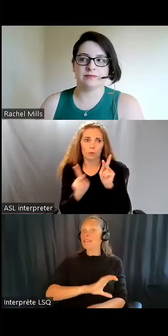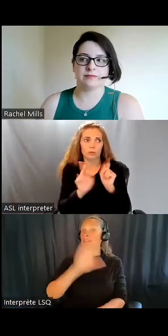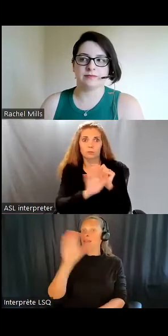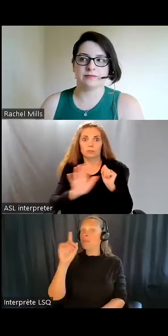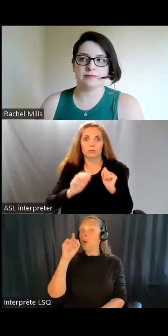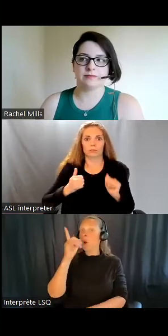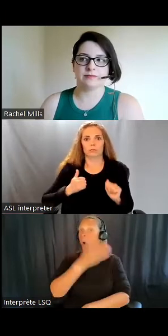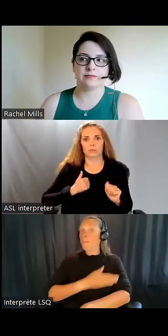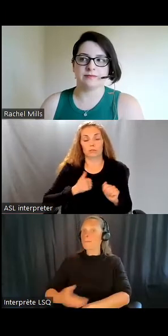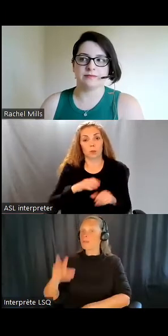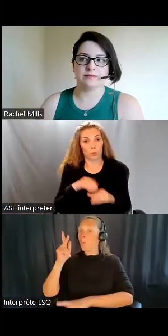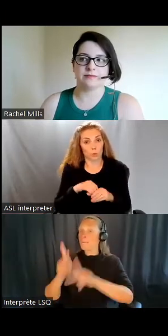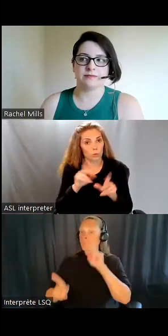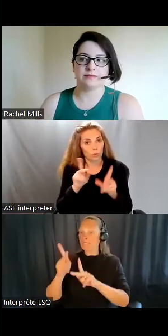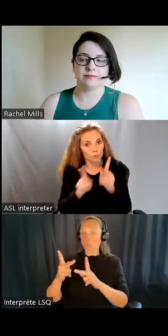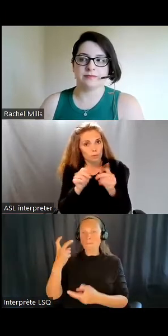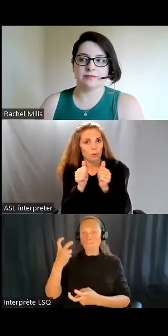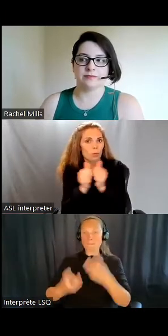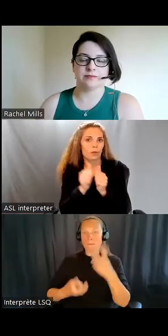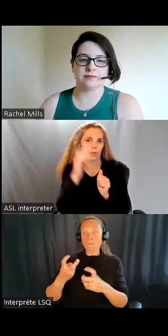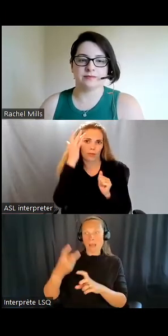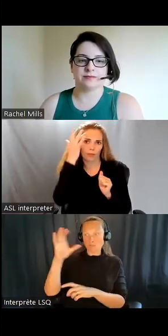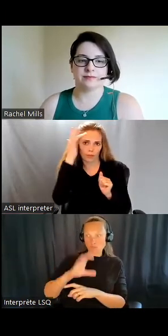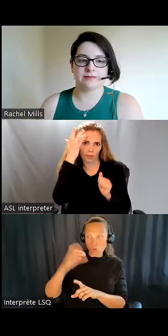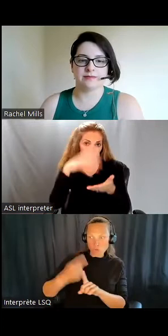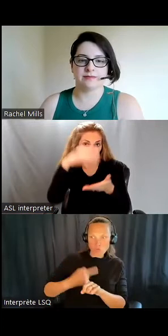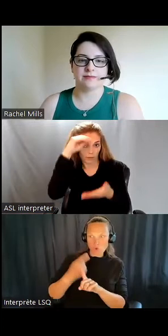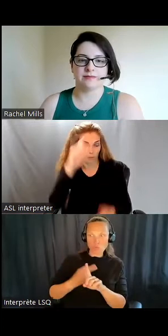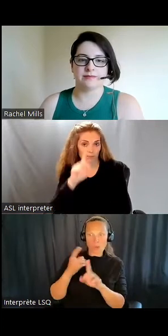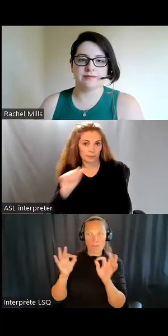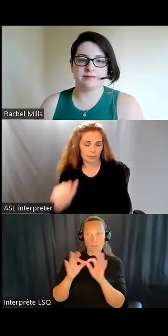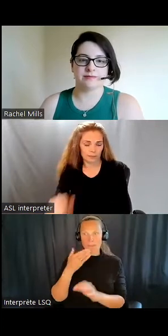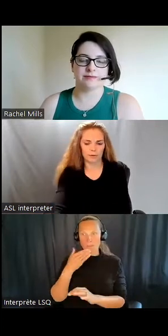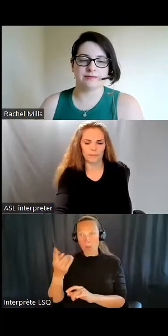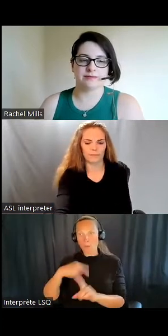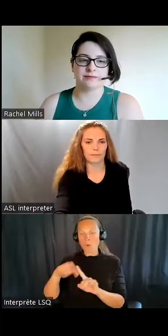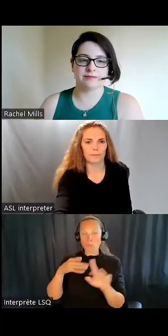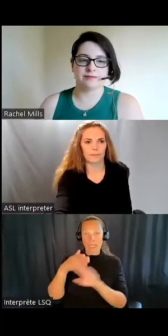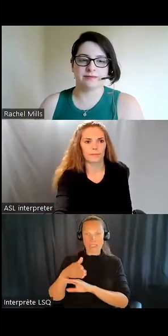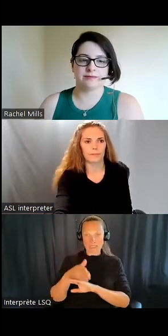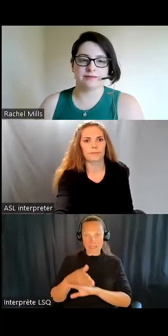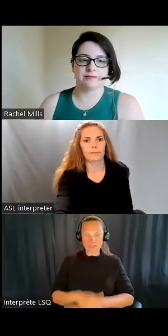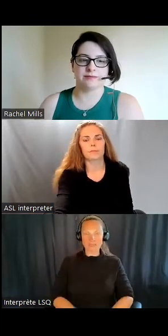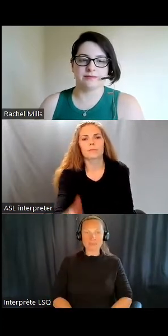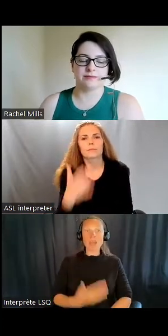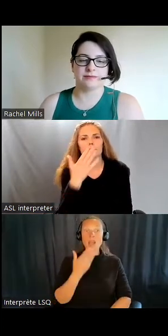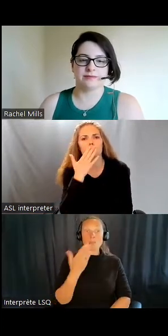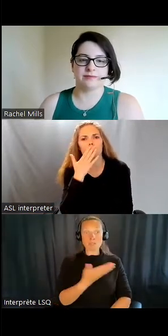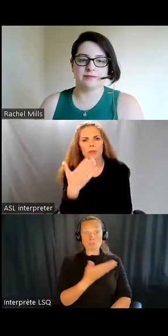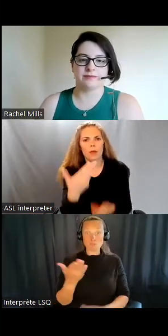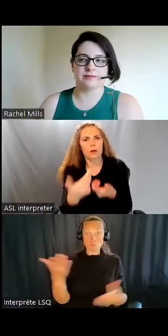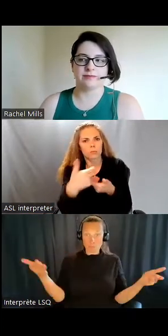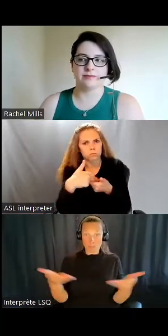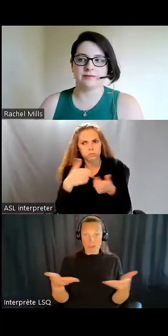les personnes ayant une déficience intellectuelle. Merci d'être avec nous aujourd'hui tandis que nous explorons cette question